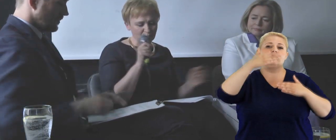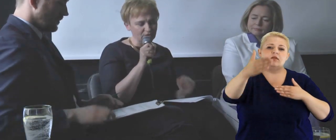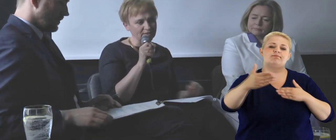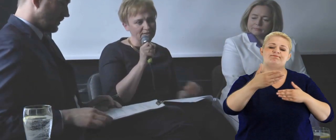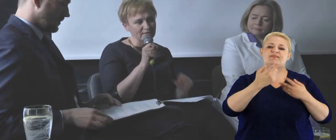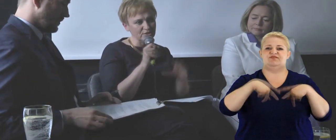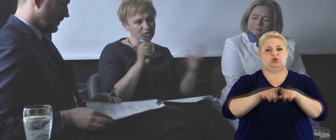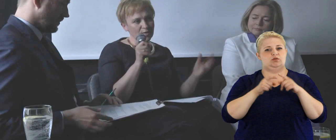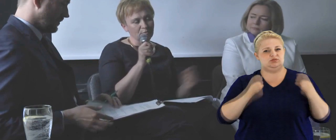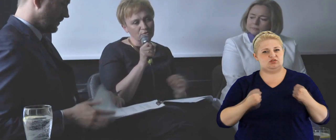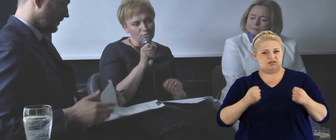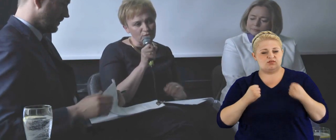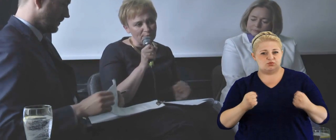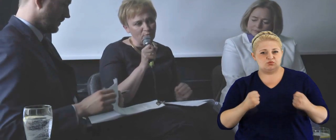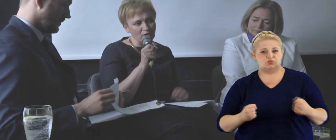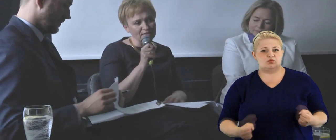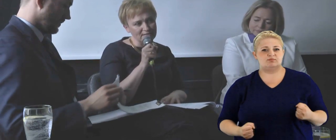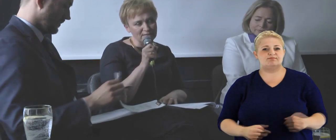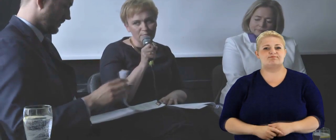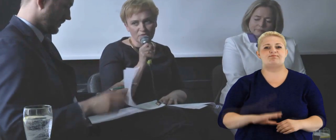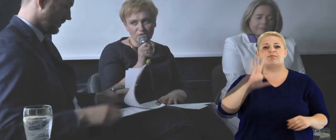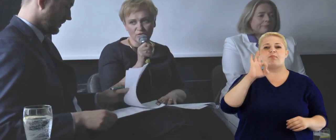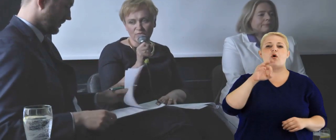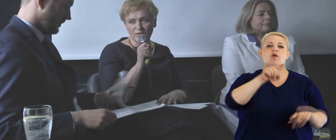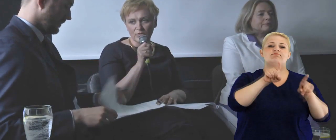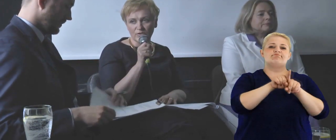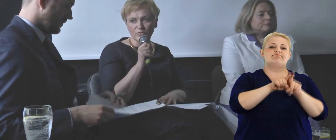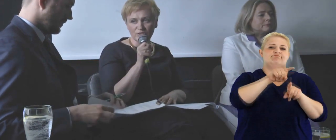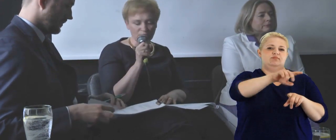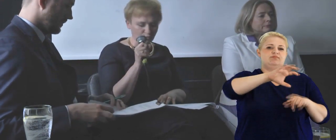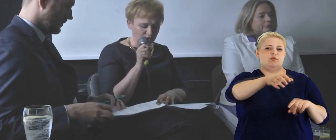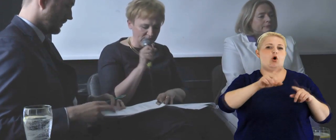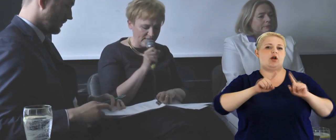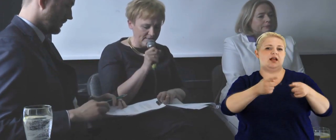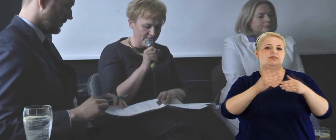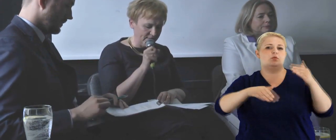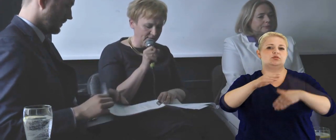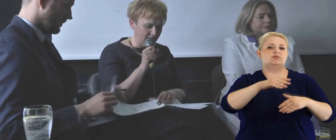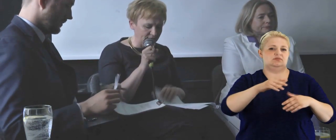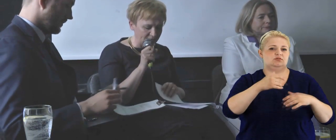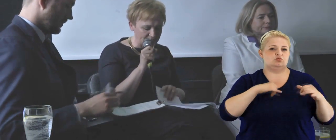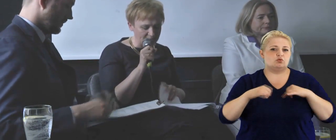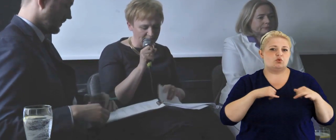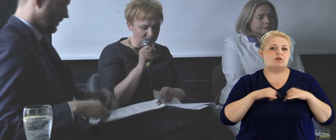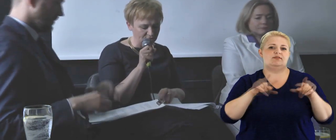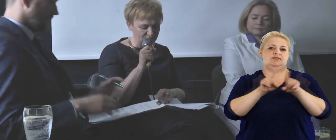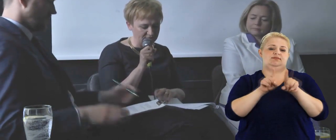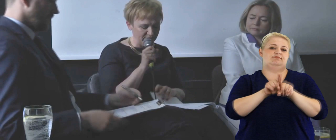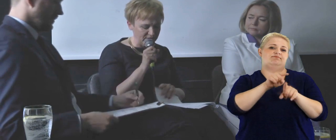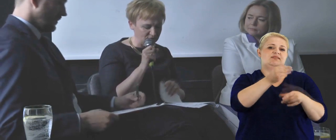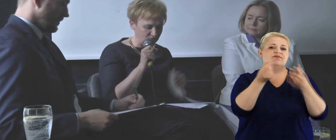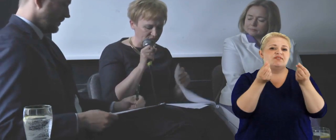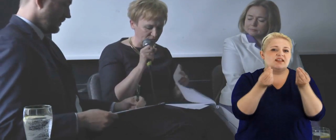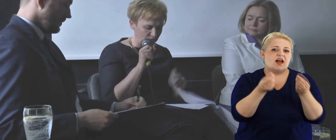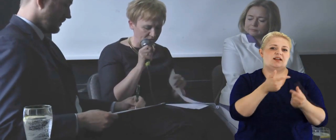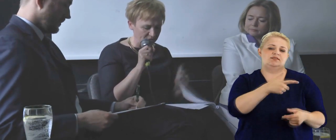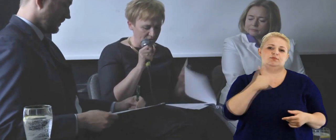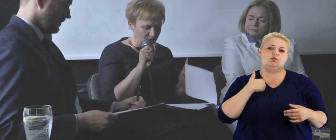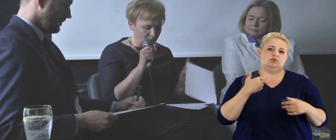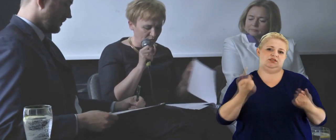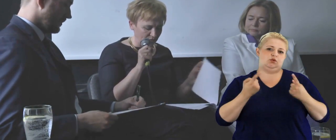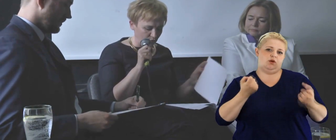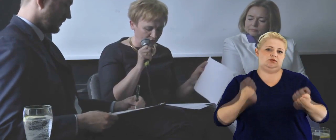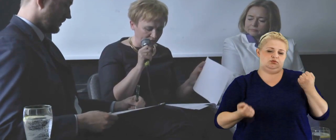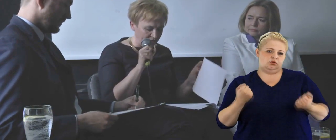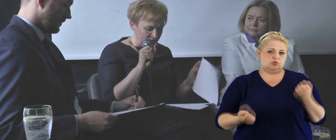realizacji, bo jednak też pod tą czapą organizacje pozarządowe kryją się różne interesy, ale też kwestia finansowania tutaj